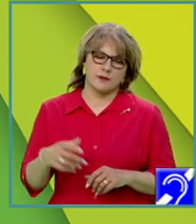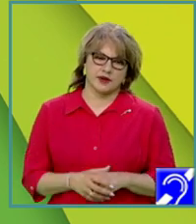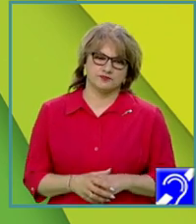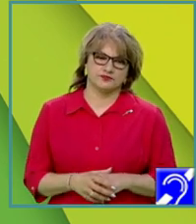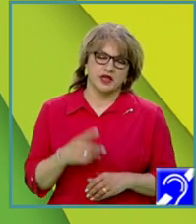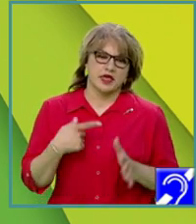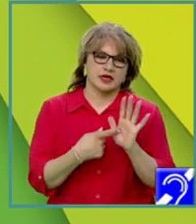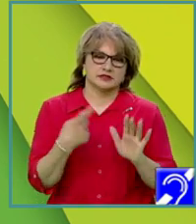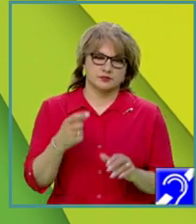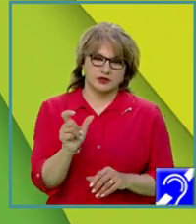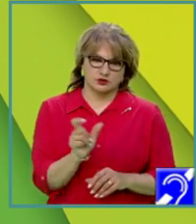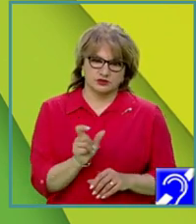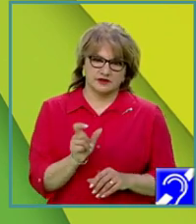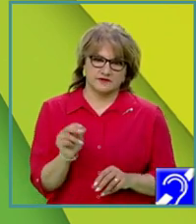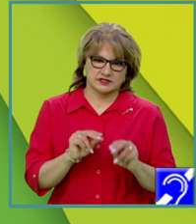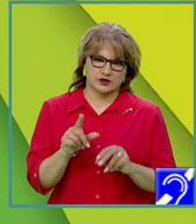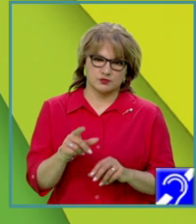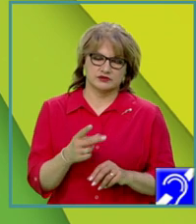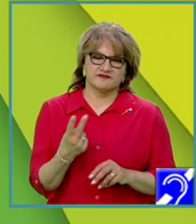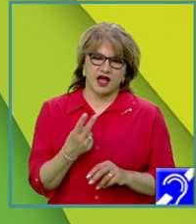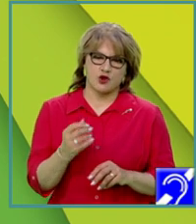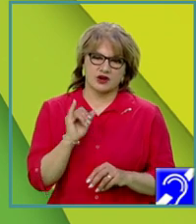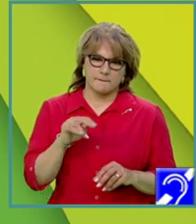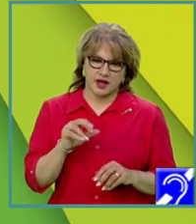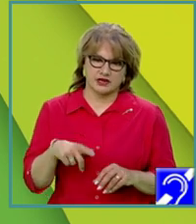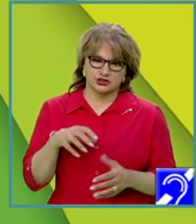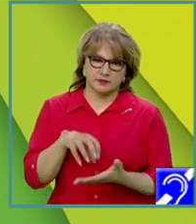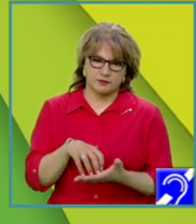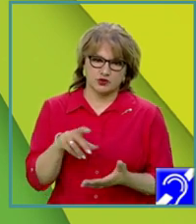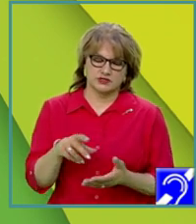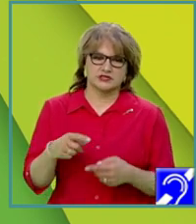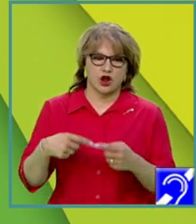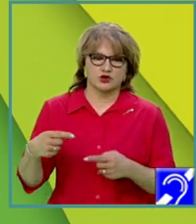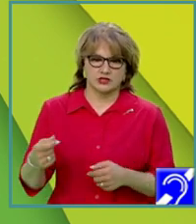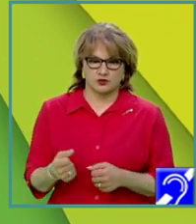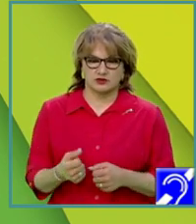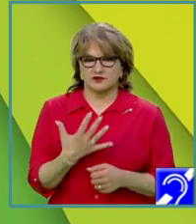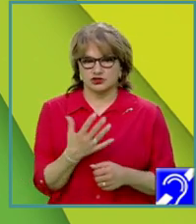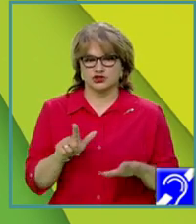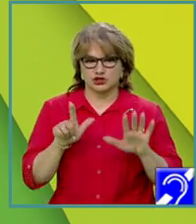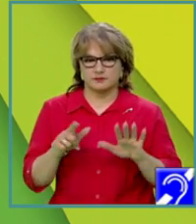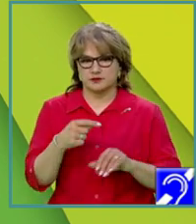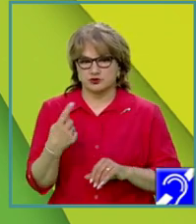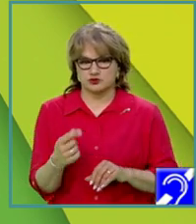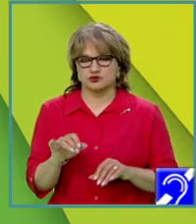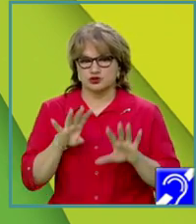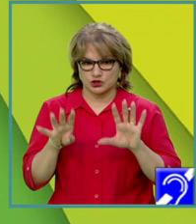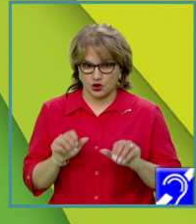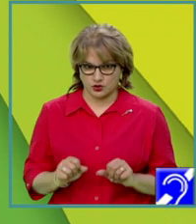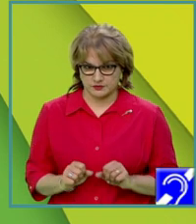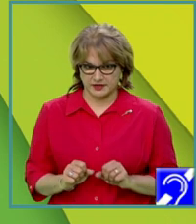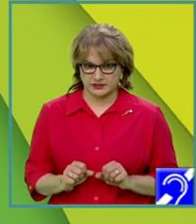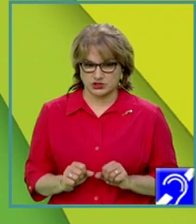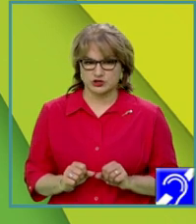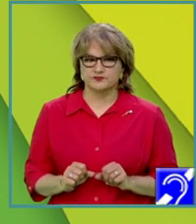o secvență compusă din valori impare și aflate pe pozițiile consecutive 5, 17, minus 11,